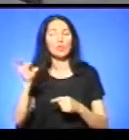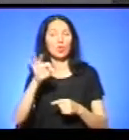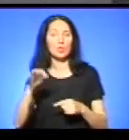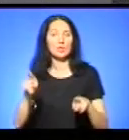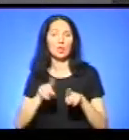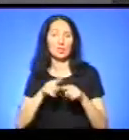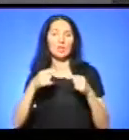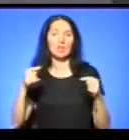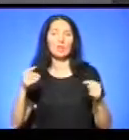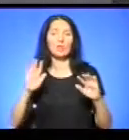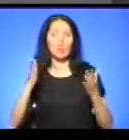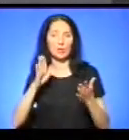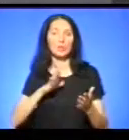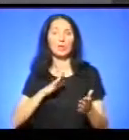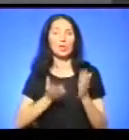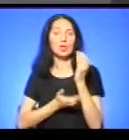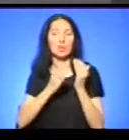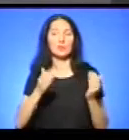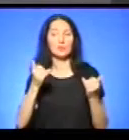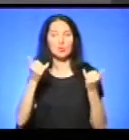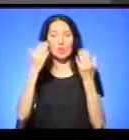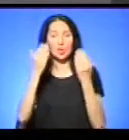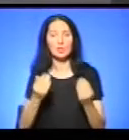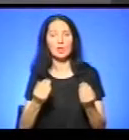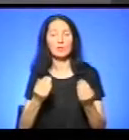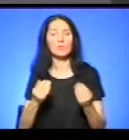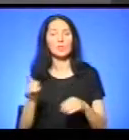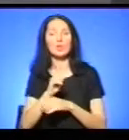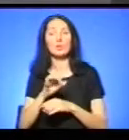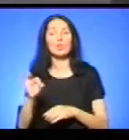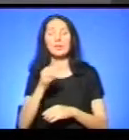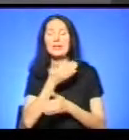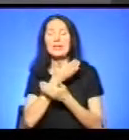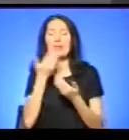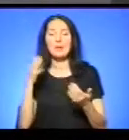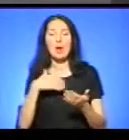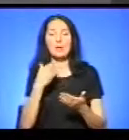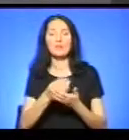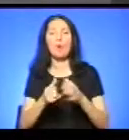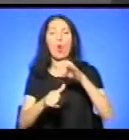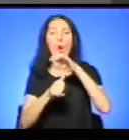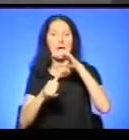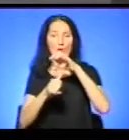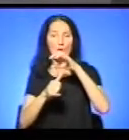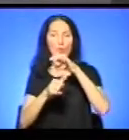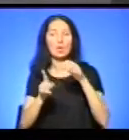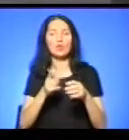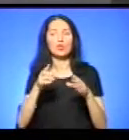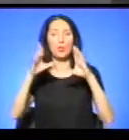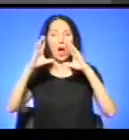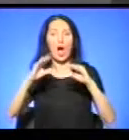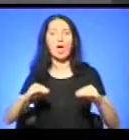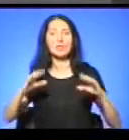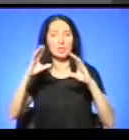На сьогоднішній день Тернопільська область не має свого гелікоптера, щоб гасити пожежі, але в випадку потреби ми можемо залучати